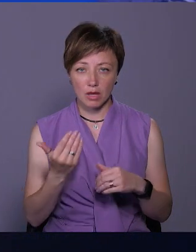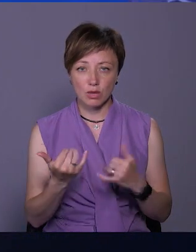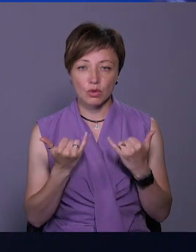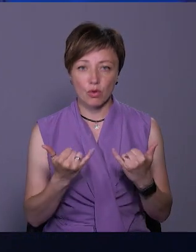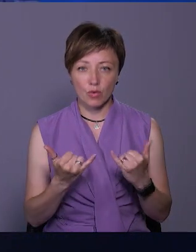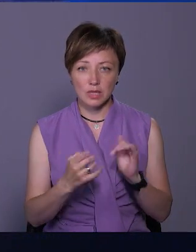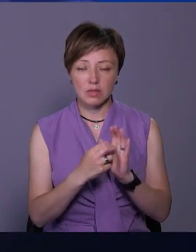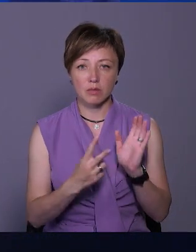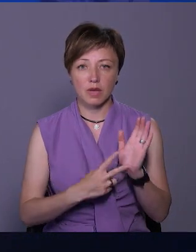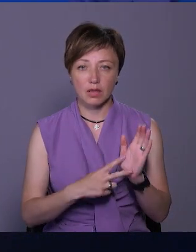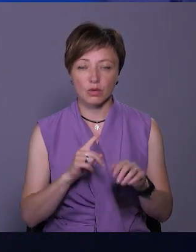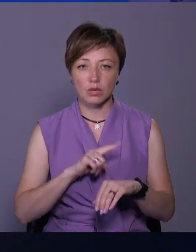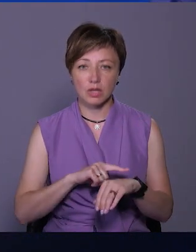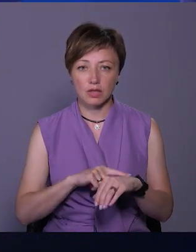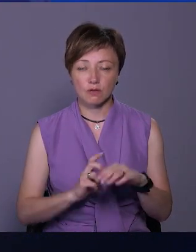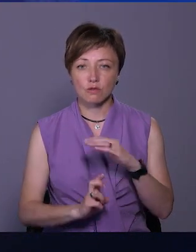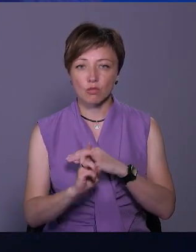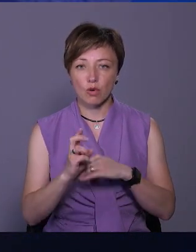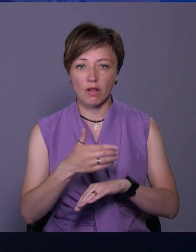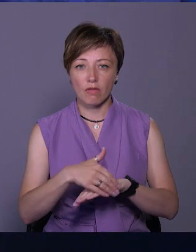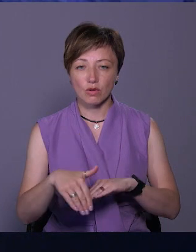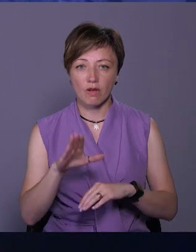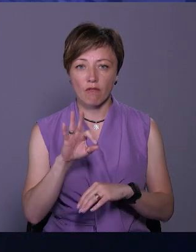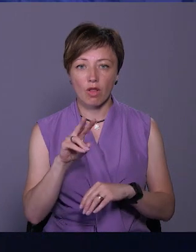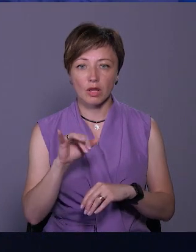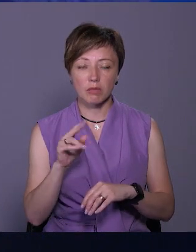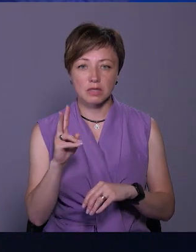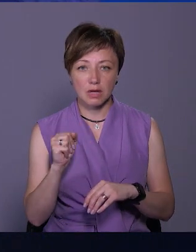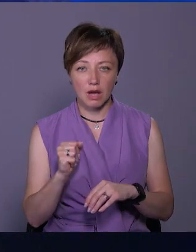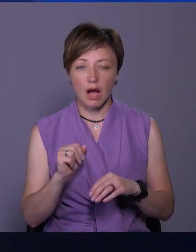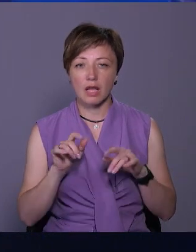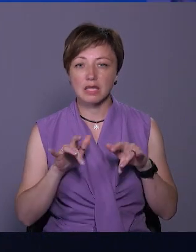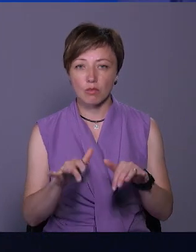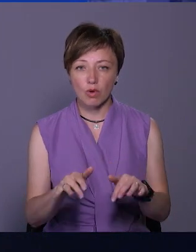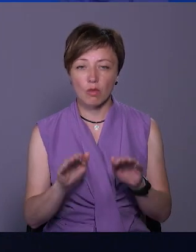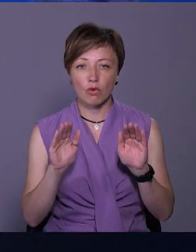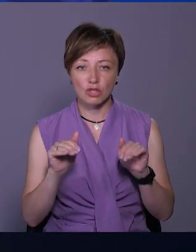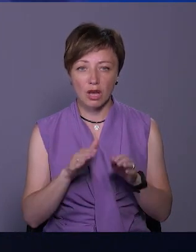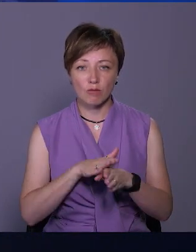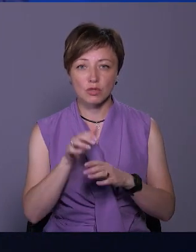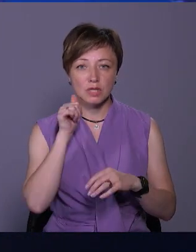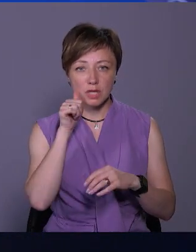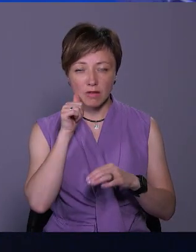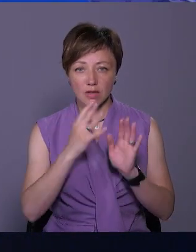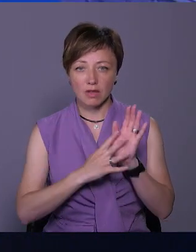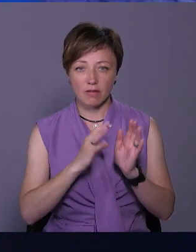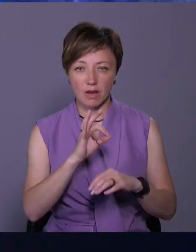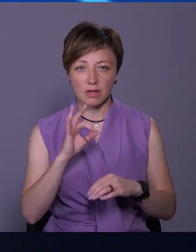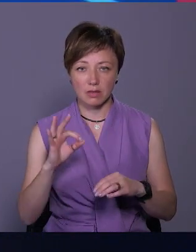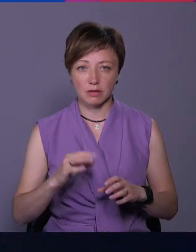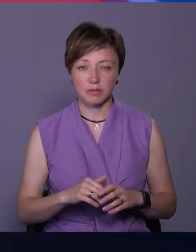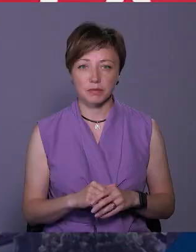сьогодні о 17-й годині у соборі на вулиці Володимирській, а церемонія прощання відбудеться завтра о 9-й.